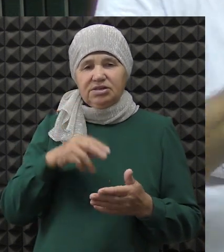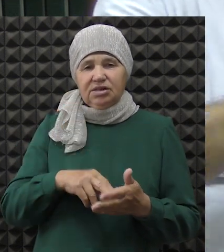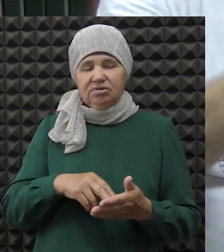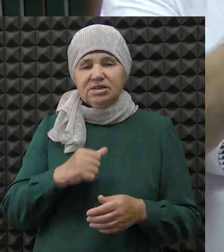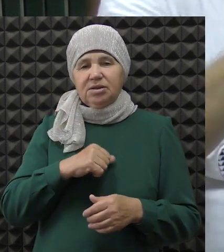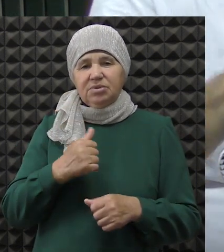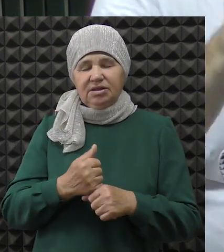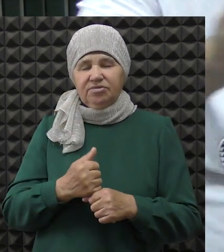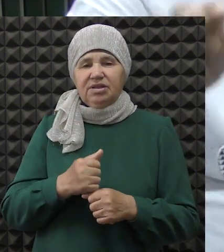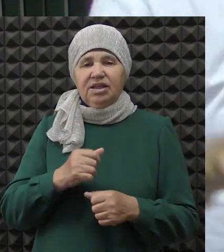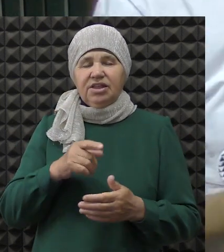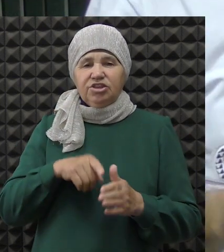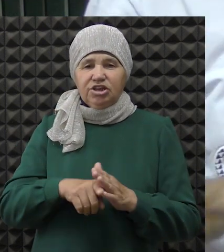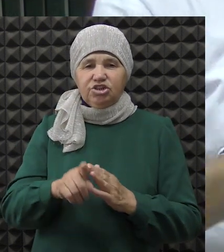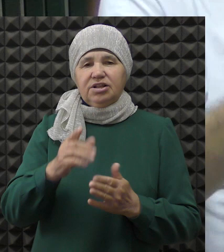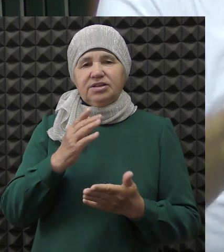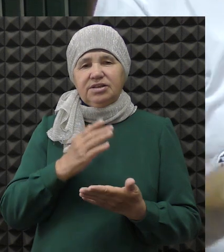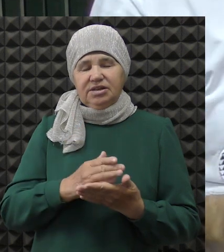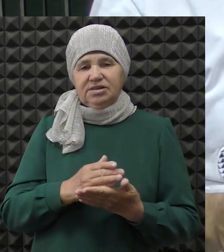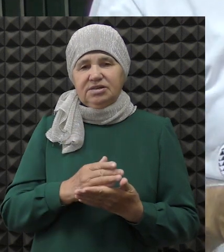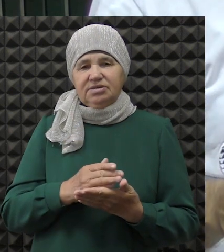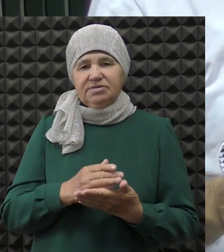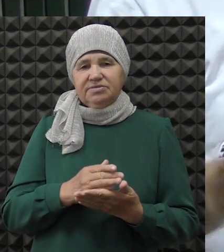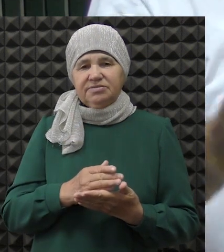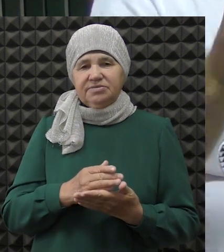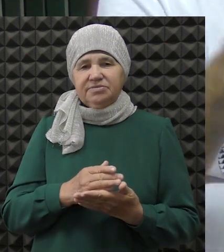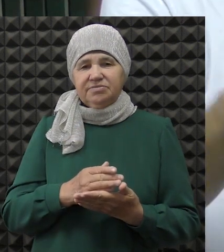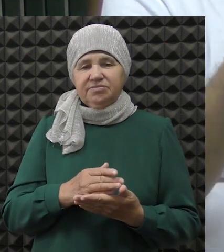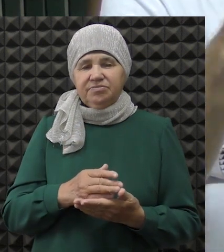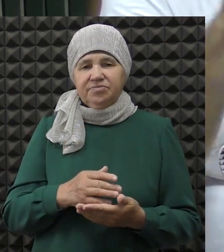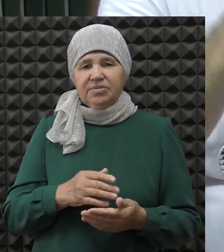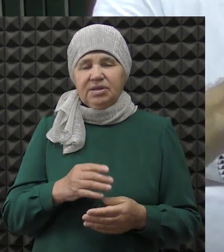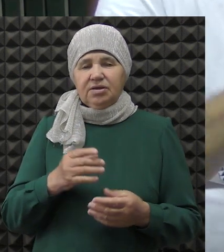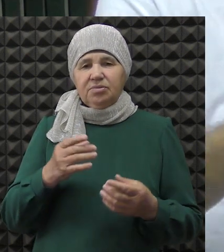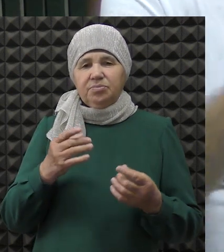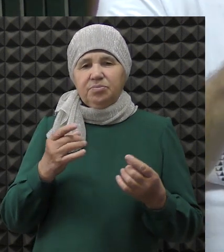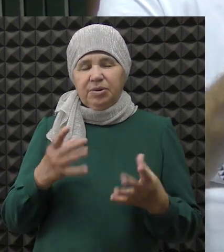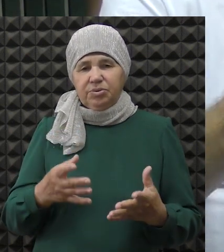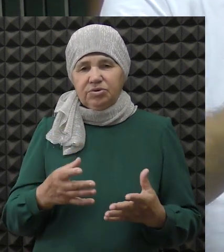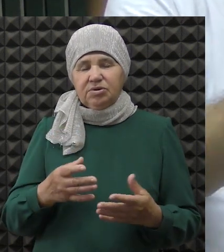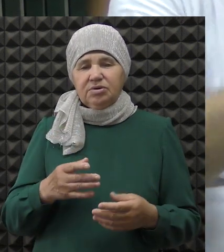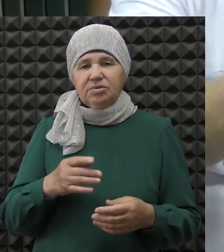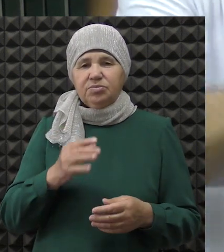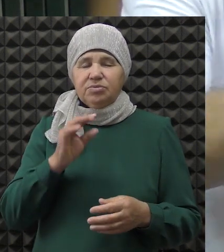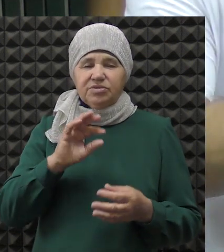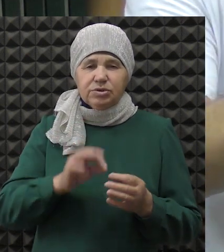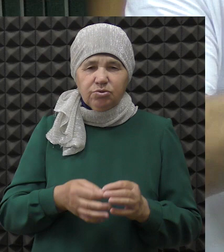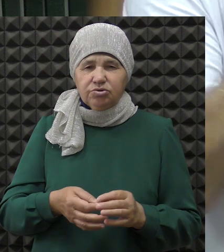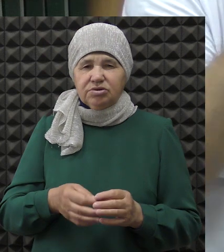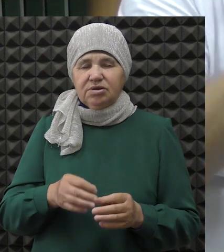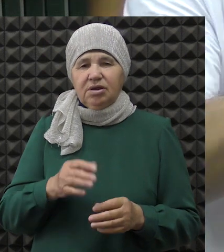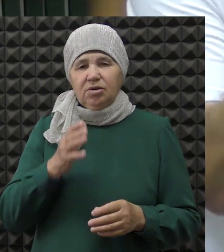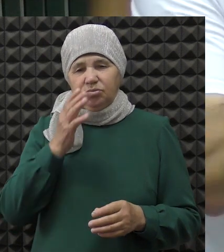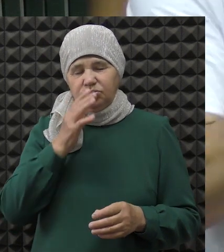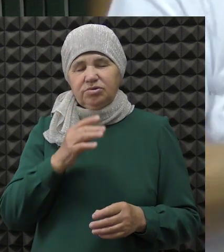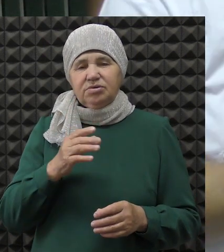Самое главное – начало положено. Начало. Вот, самое простое начинает. А потом сложно, сложно, уже